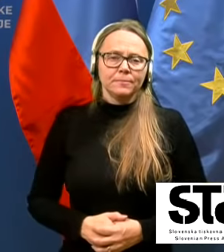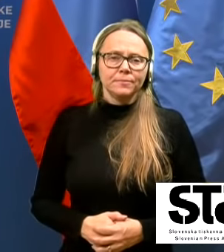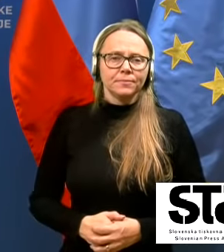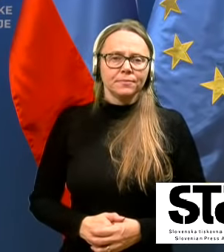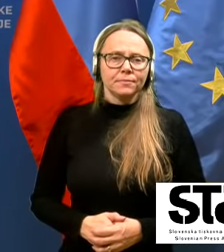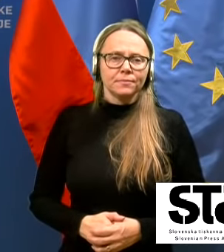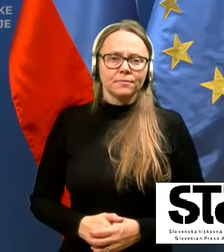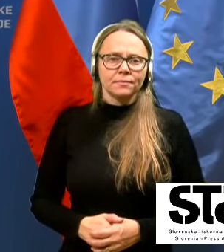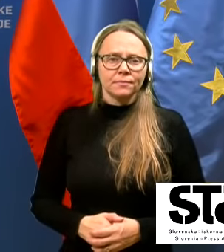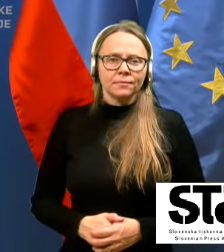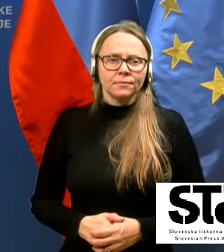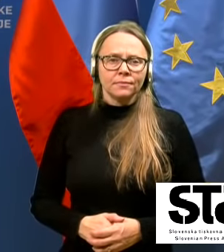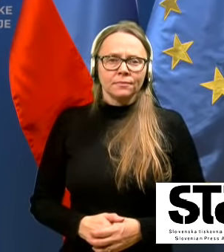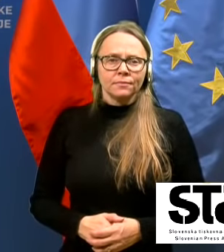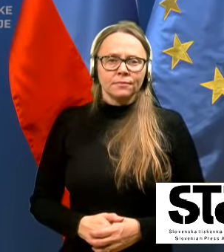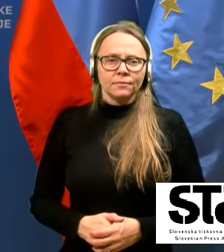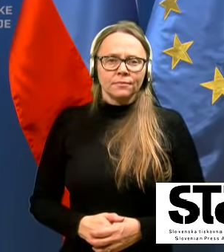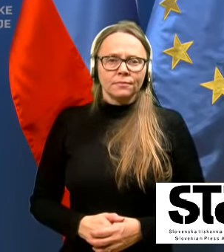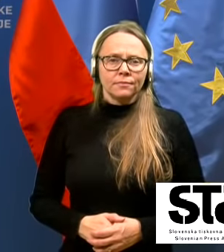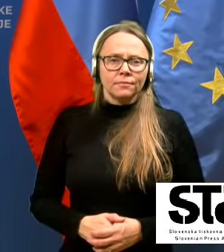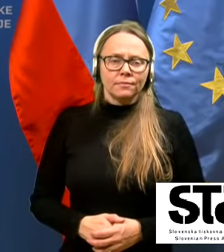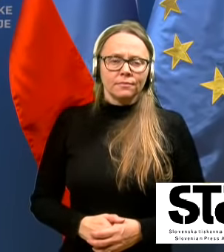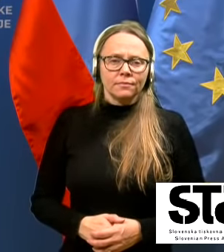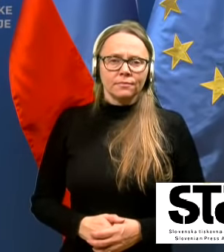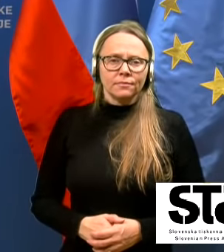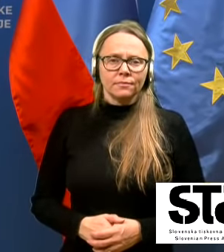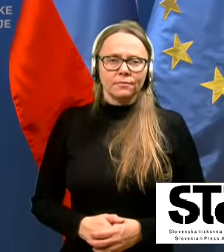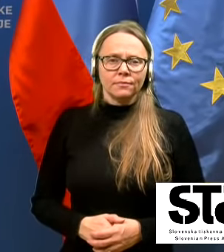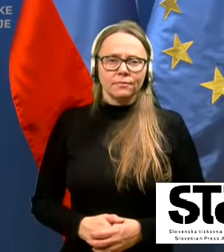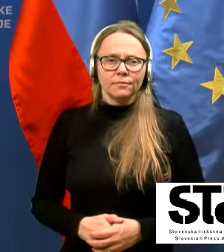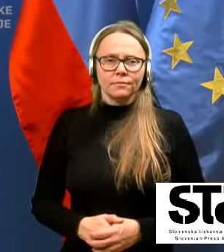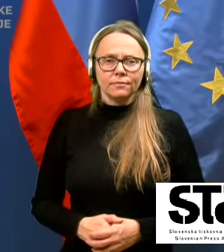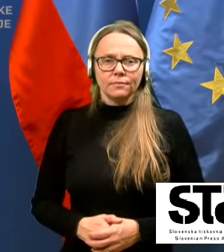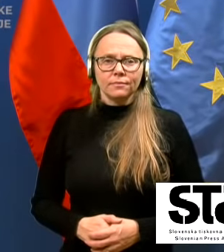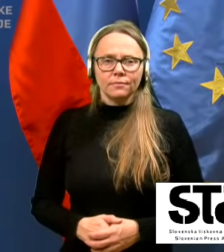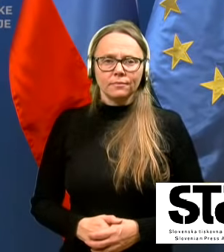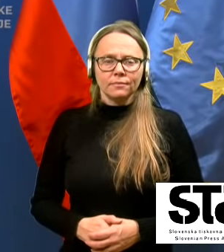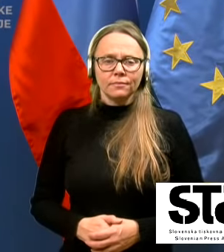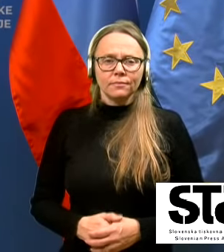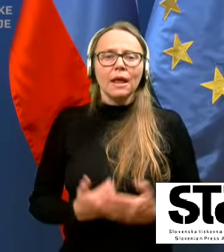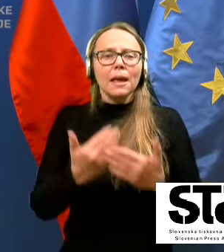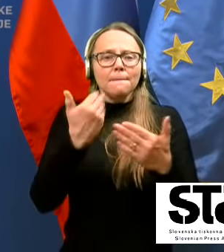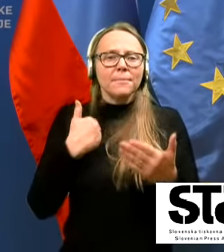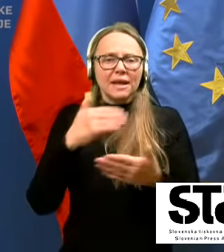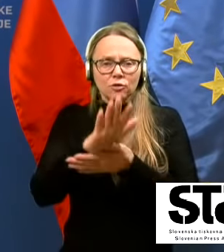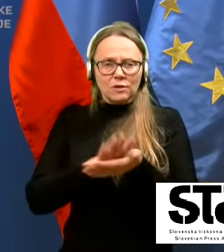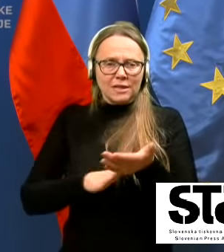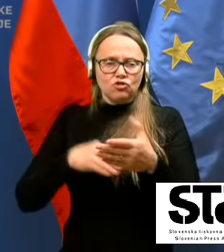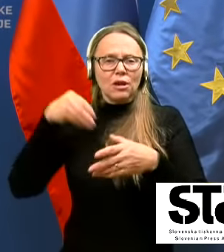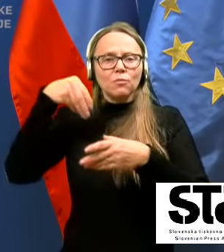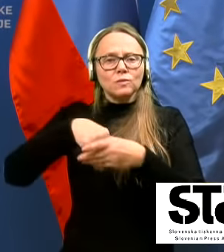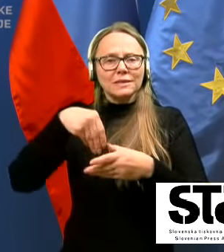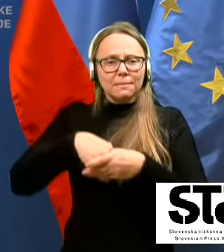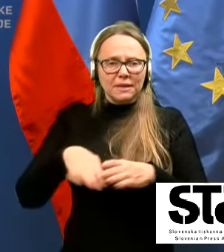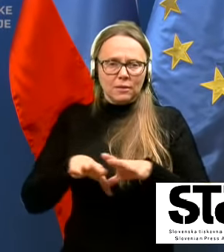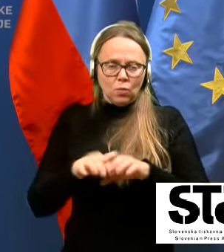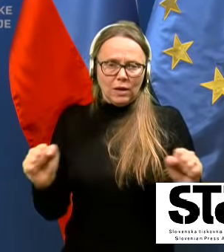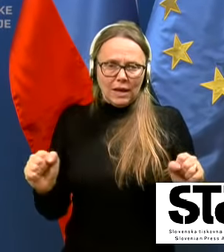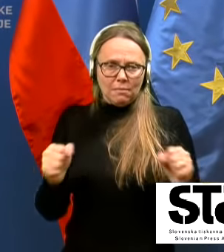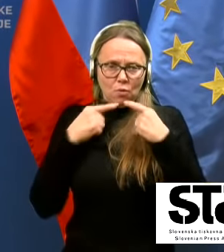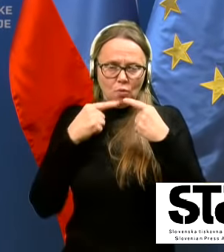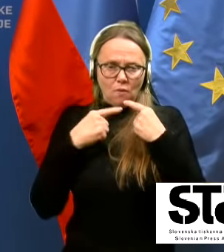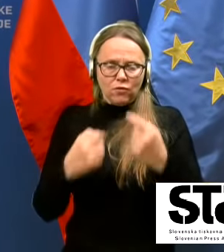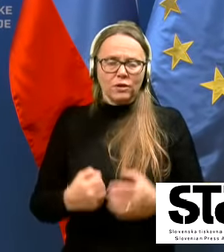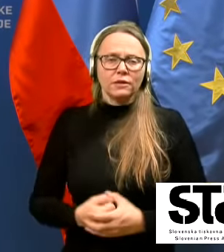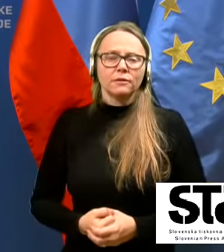Zdaj, še enkrat, ko preden začnem o vsebini ukrepov govorti,